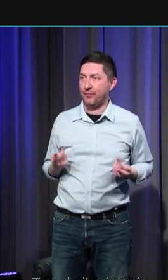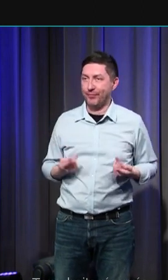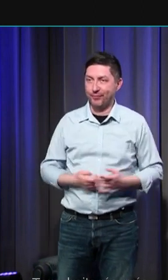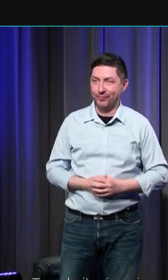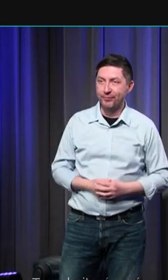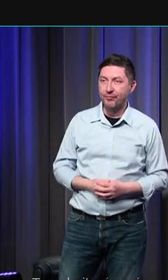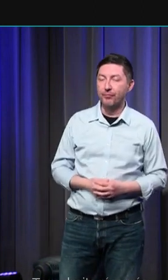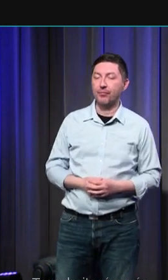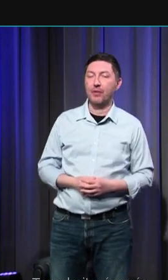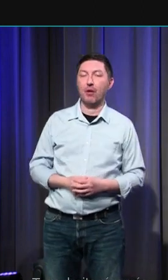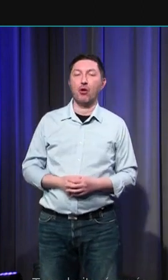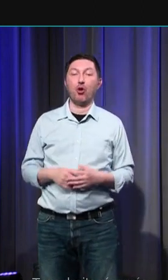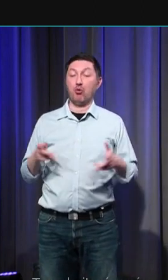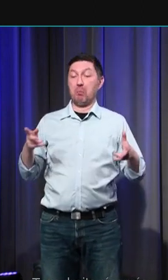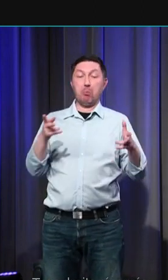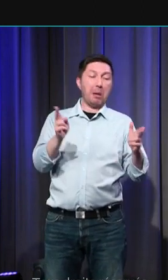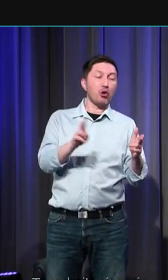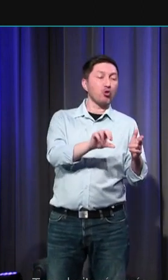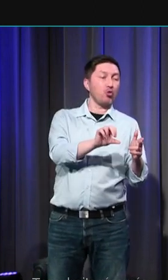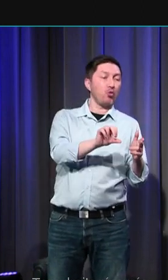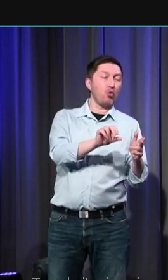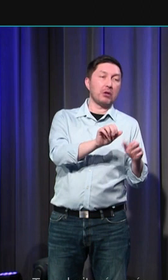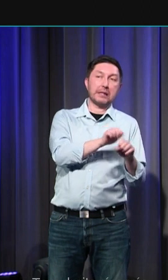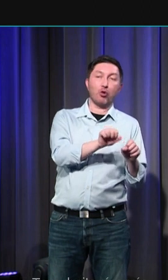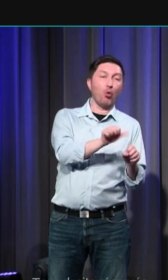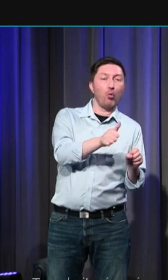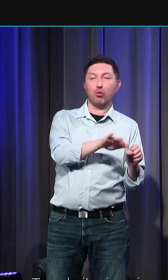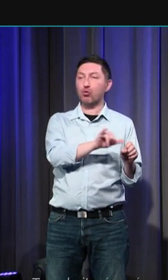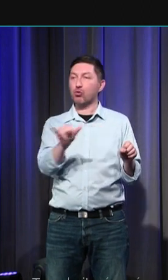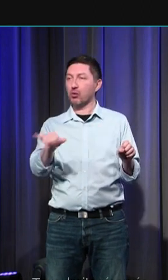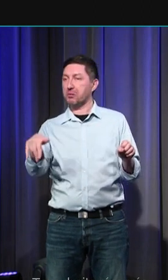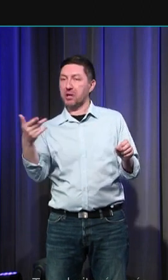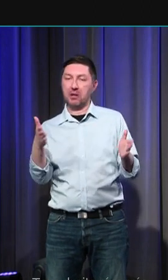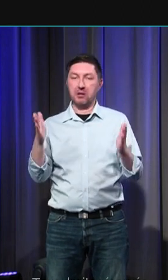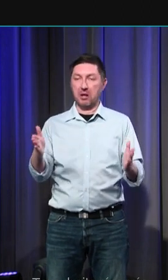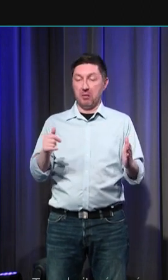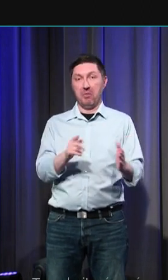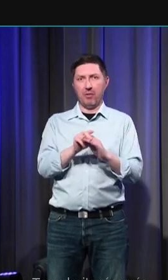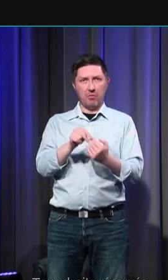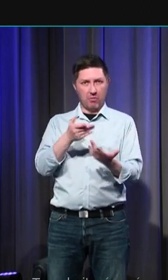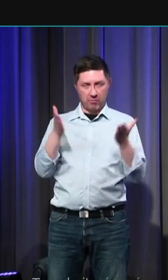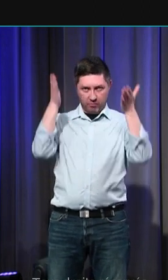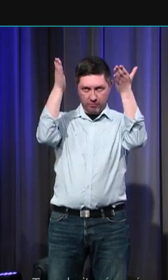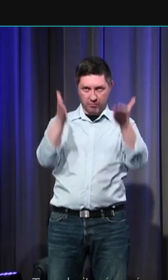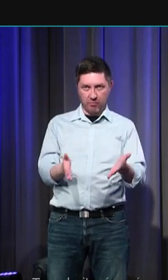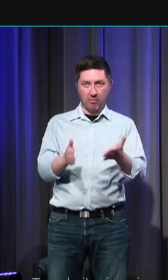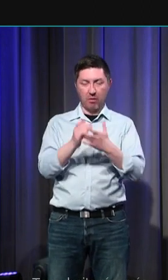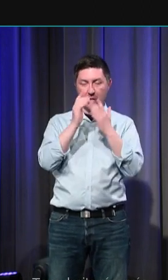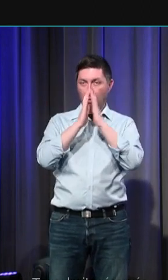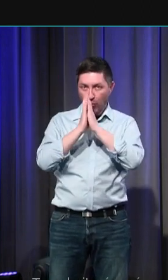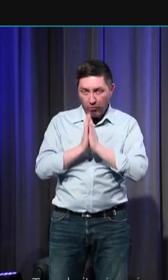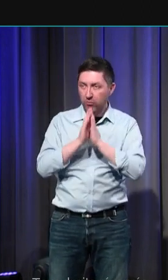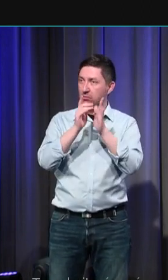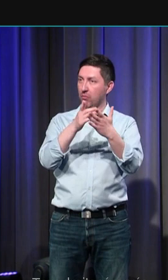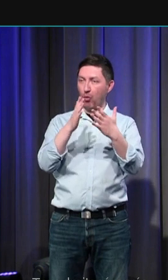du moins entre le XIe et le XIIIe siècle, le dogme de la présence réelle du Christ, du corps du Christ dans l